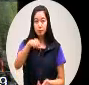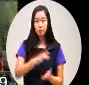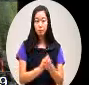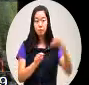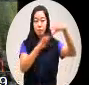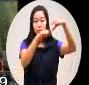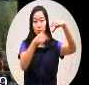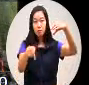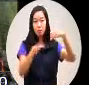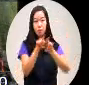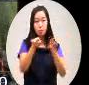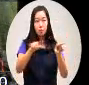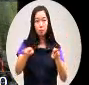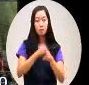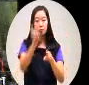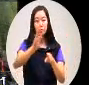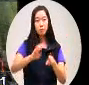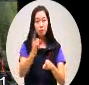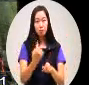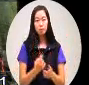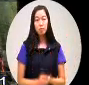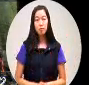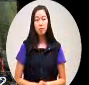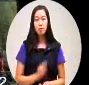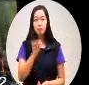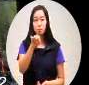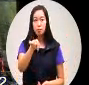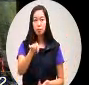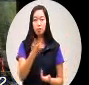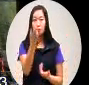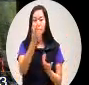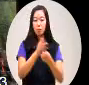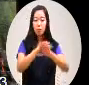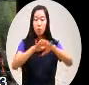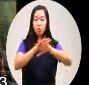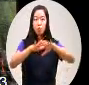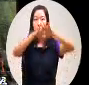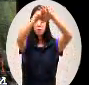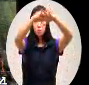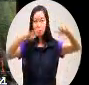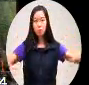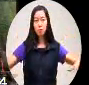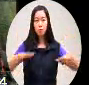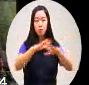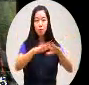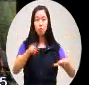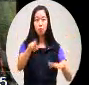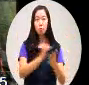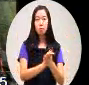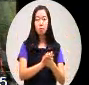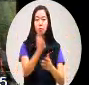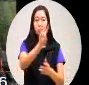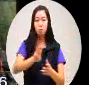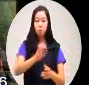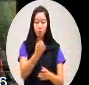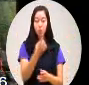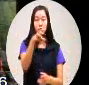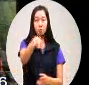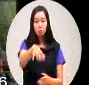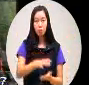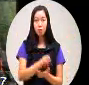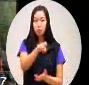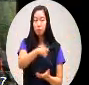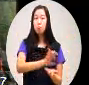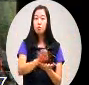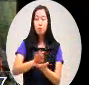水源藤枝的水源有没有看到一个房部这个是呢水源地那么这一笔经